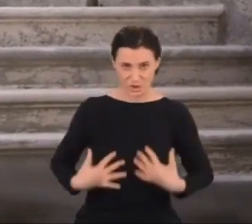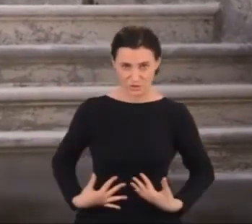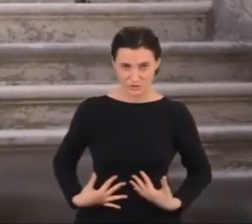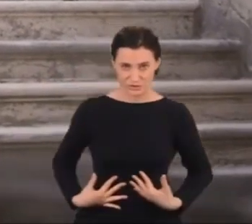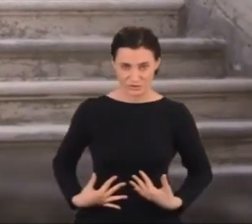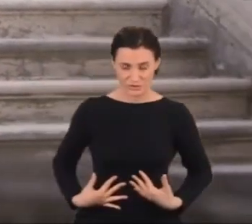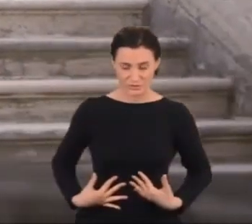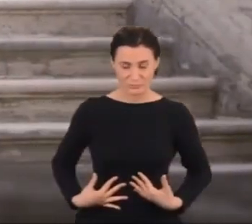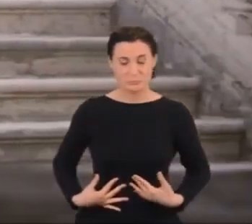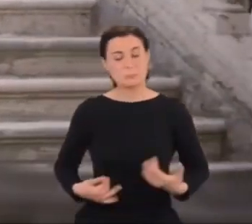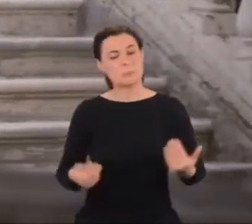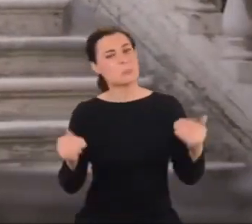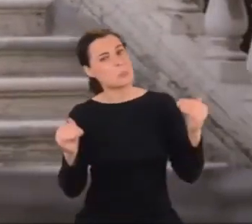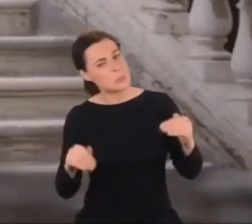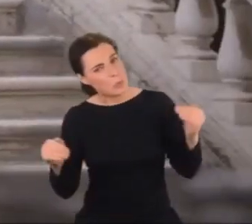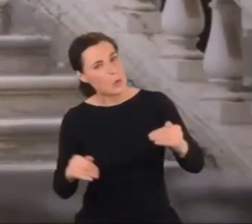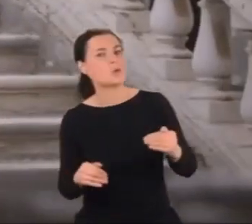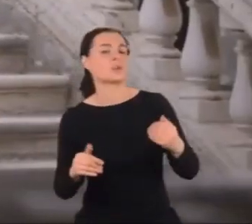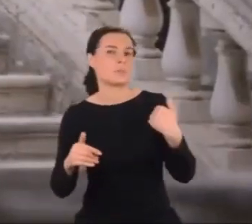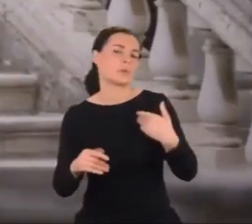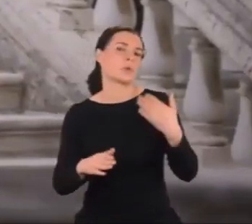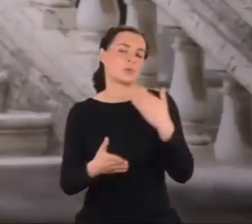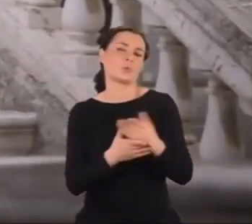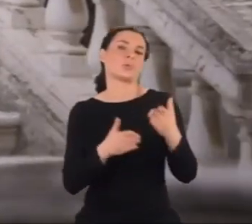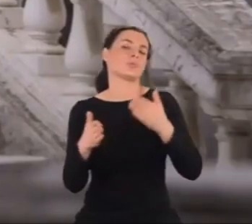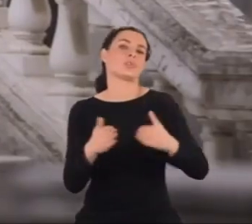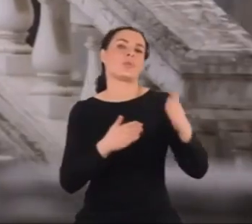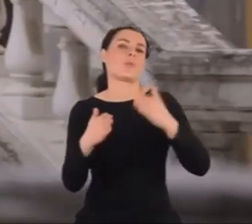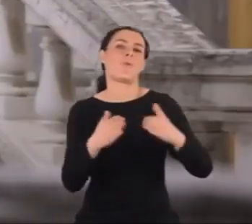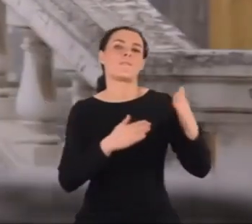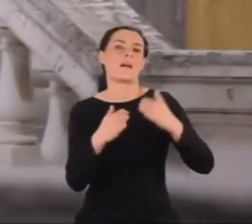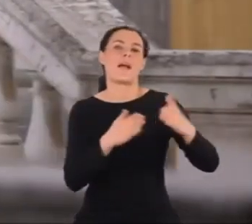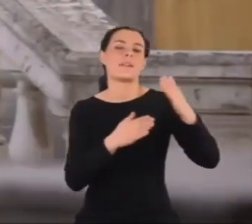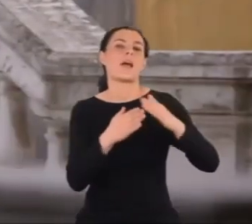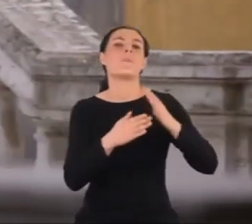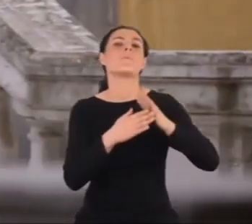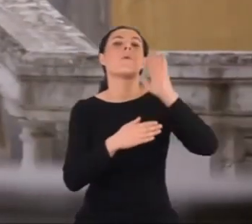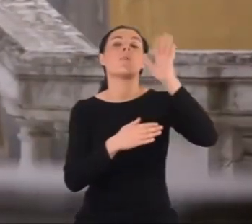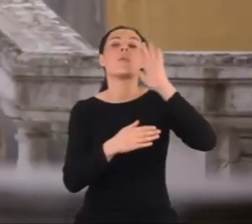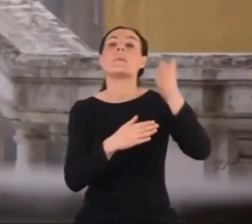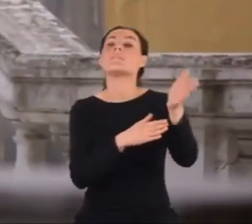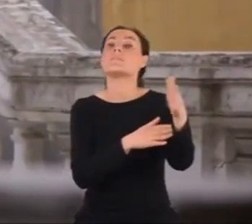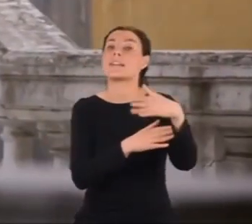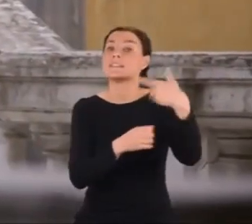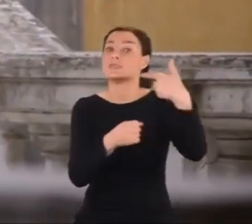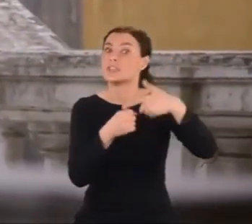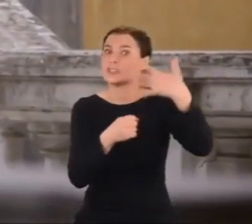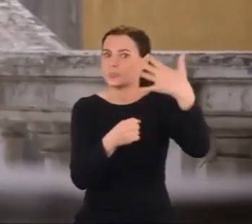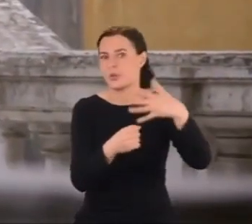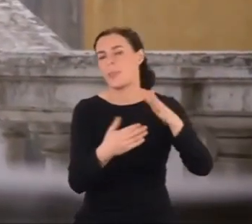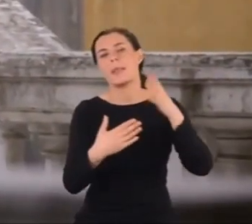Niewykluczone, że czynił już pewne przygotowania, które doprowadziły do wydarzeń z 25 marca.